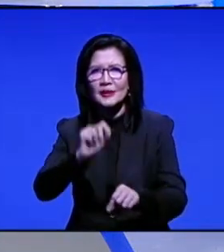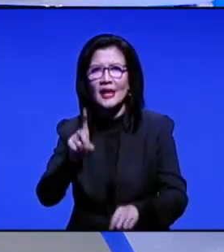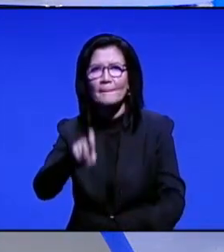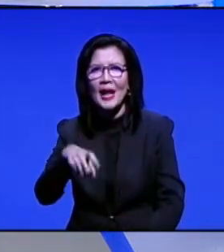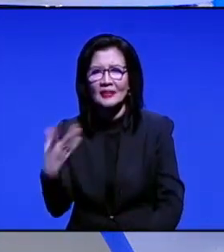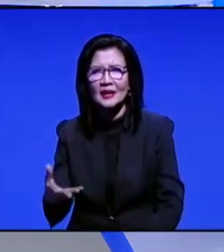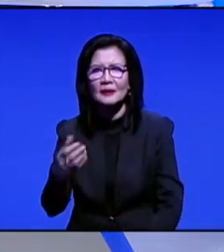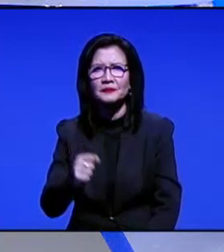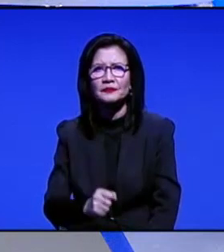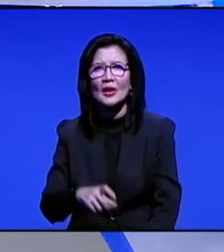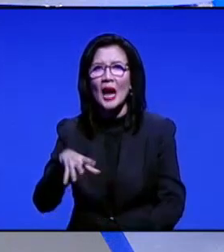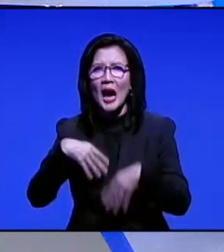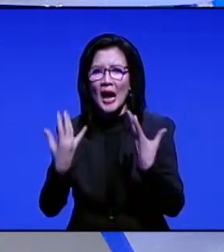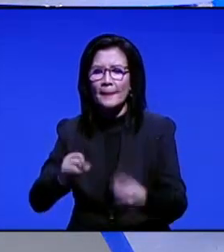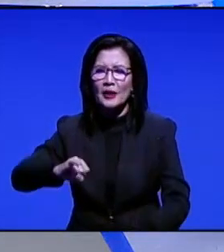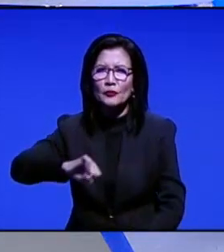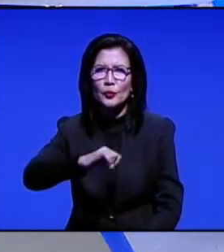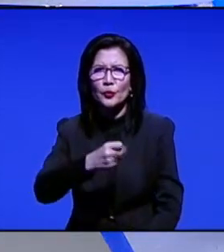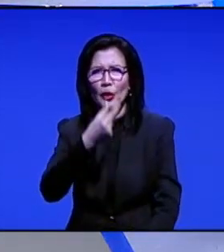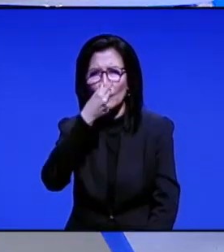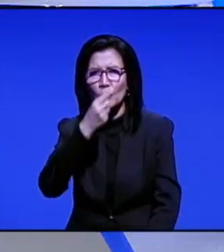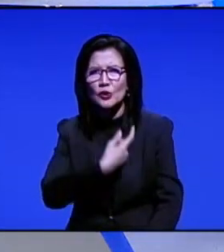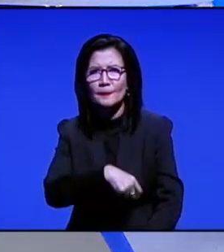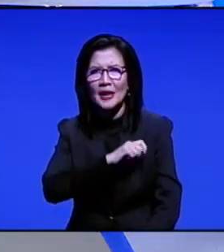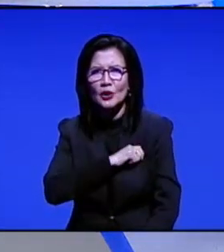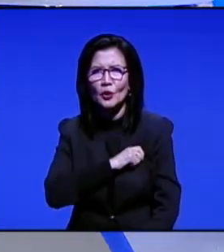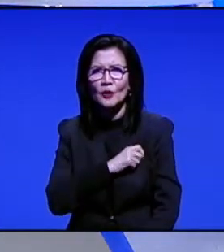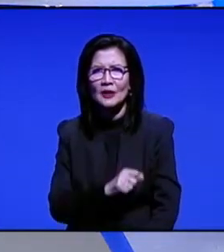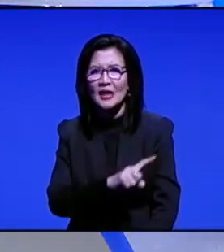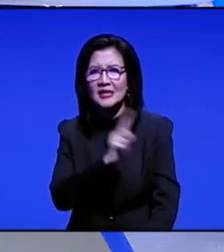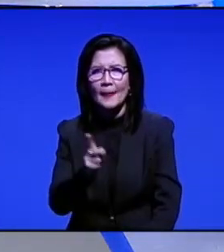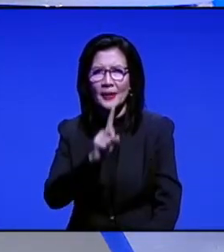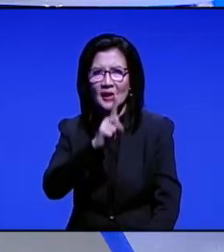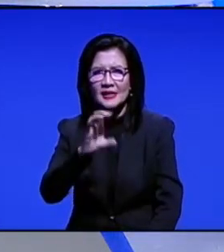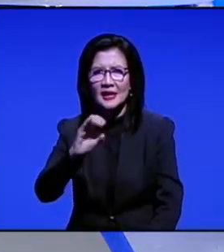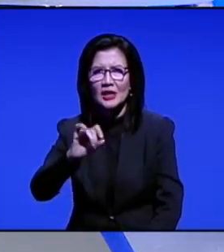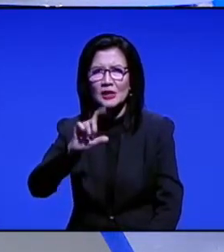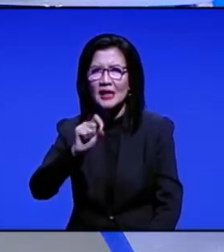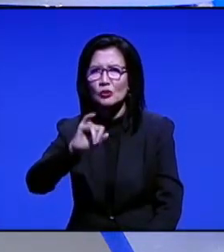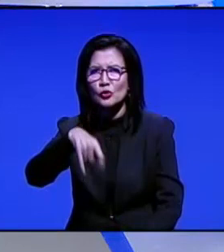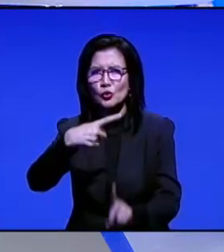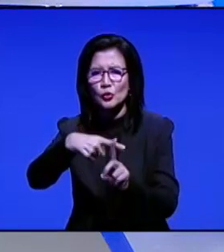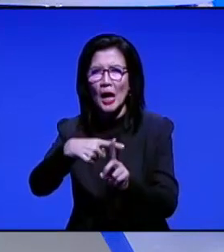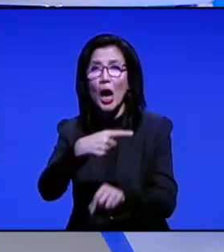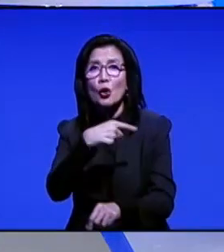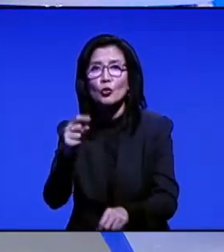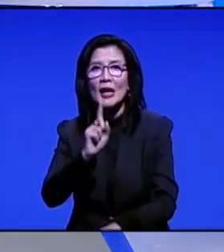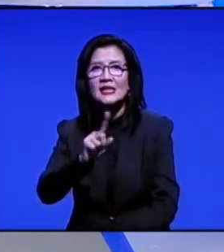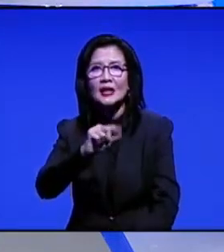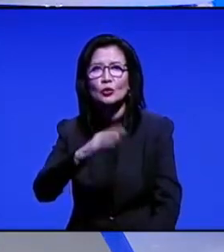Akibat dari virus flu Spanyol, 50 juta hingga 100 juta mati dalam kurang dari setahun.